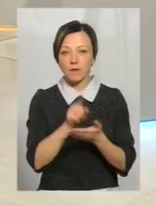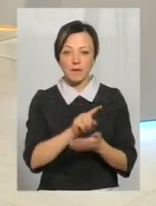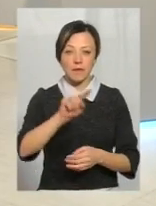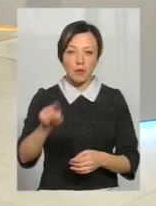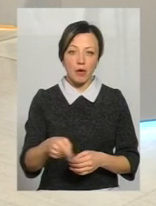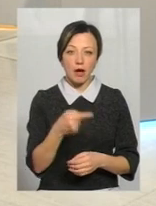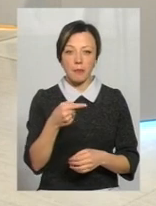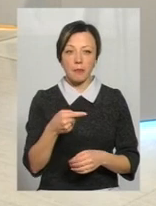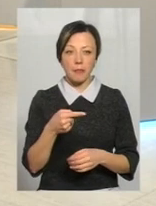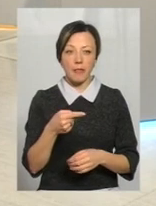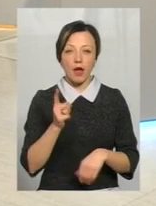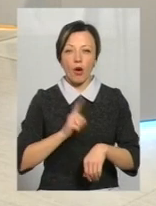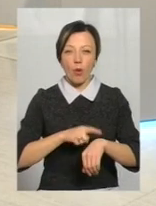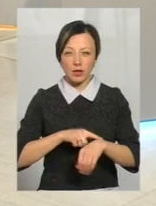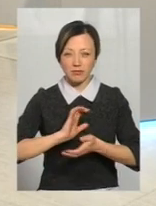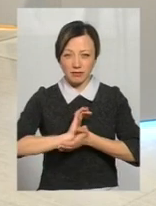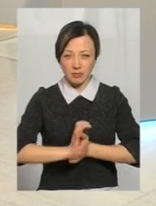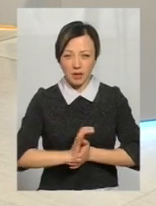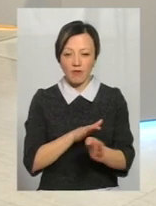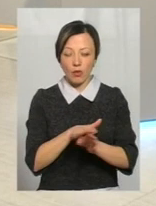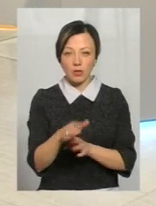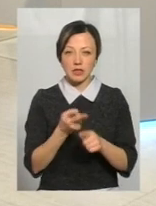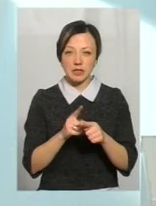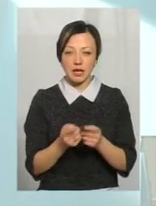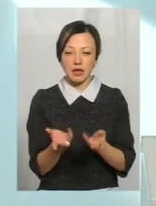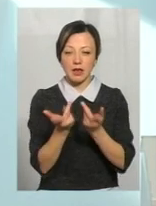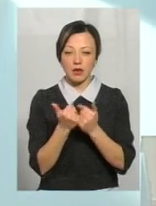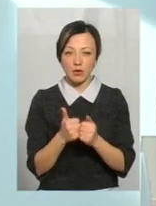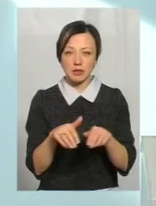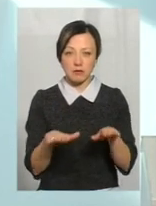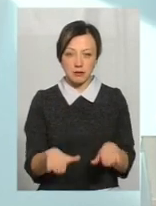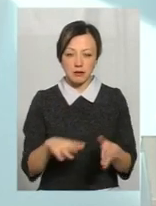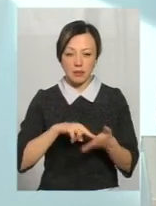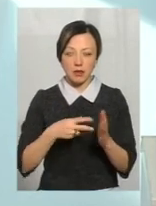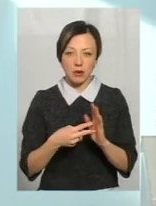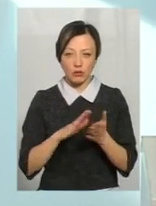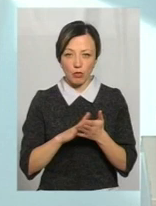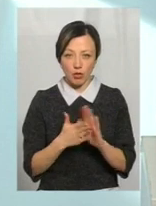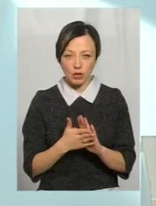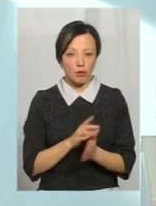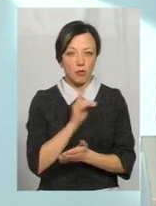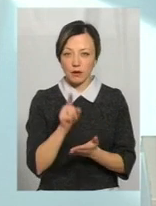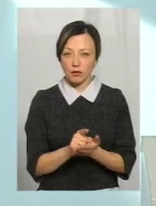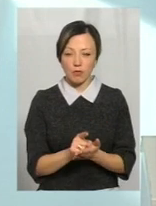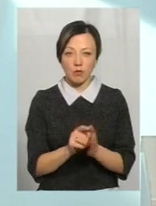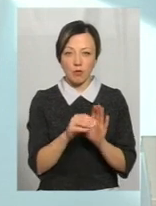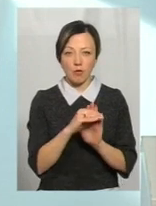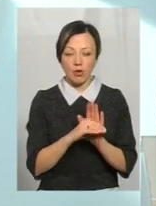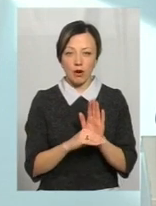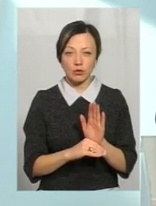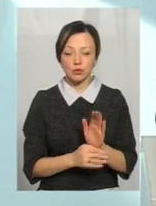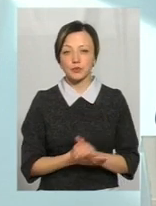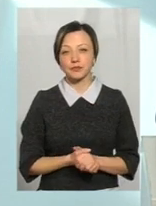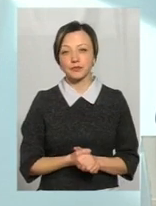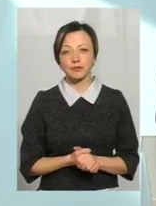порядку, в години пік дотримання цих кількості місць, які у нас передбачені положенням. Це в обов'язковому порядку. Тобто,